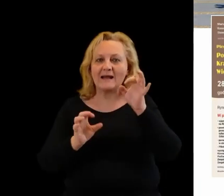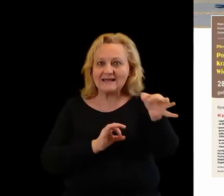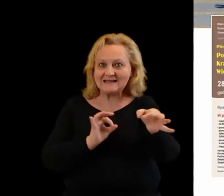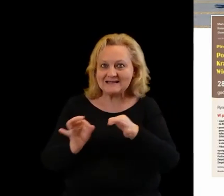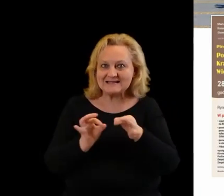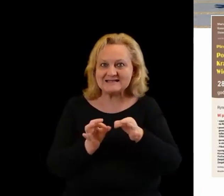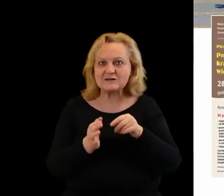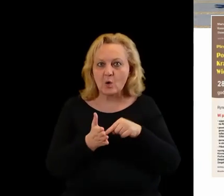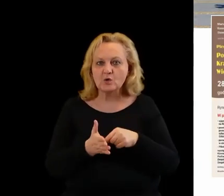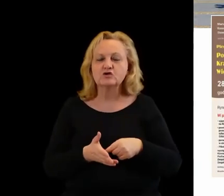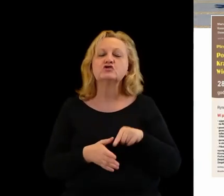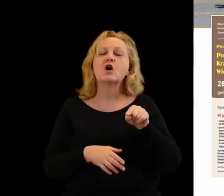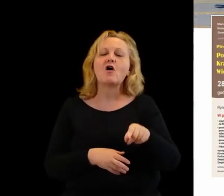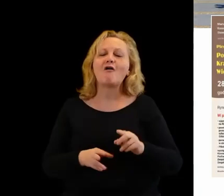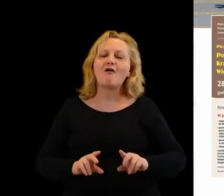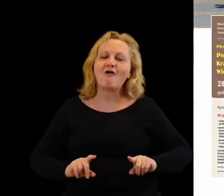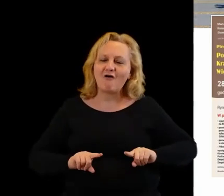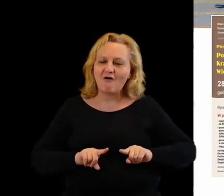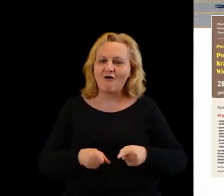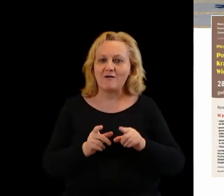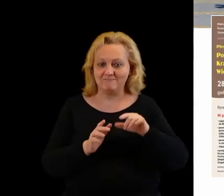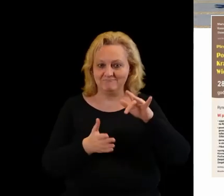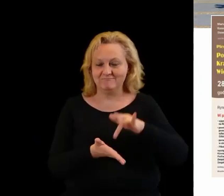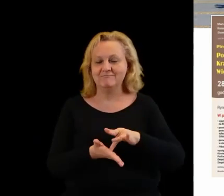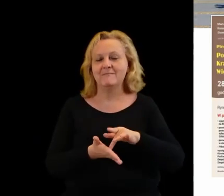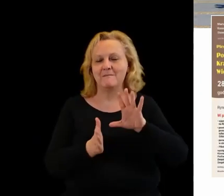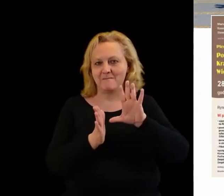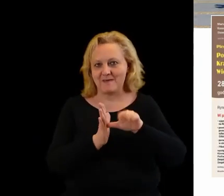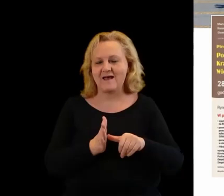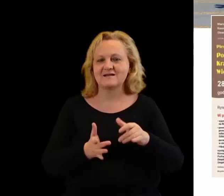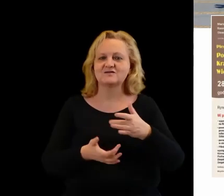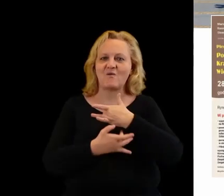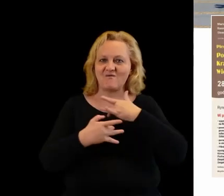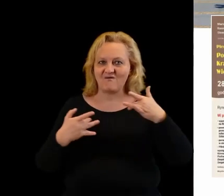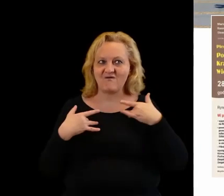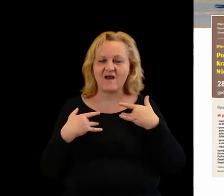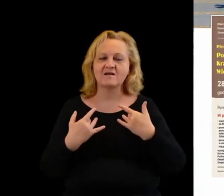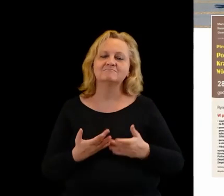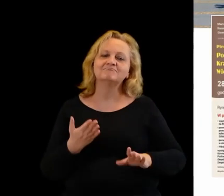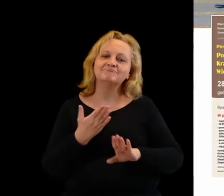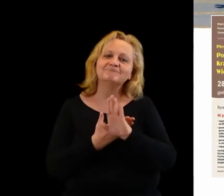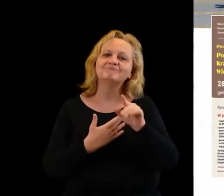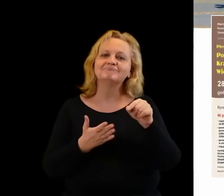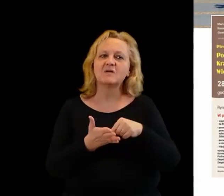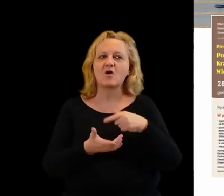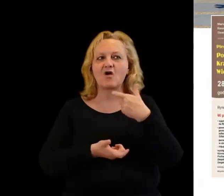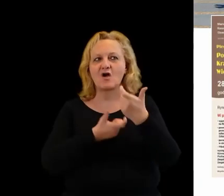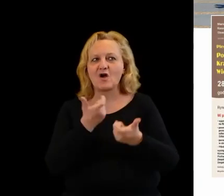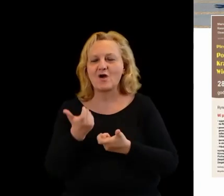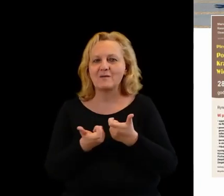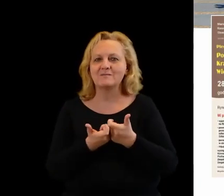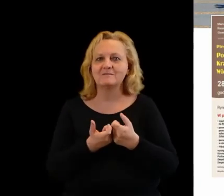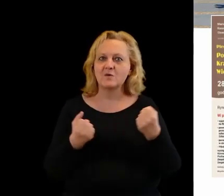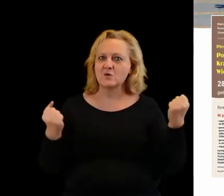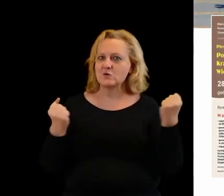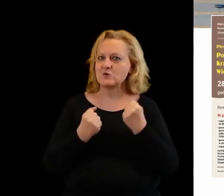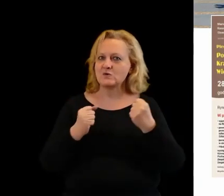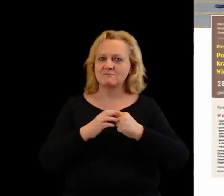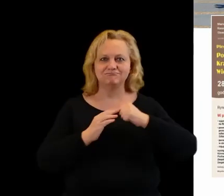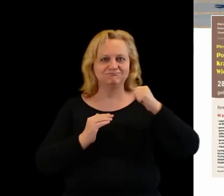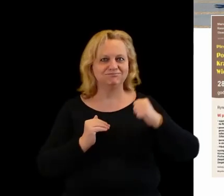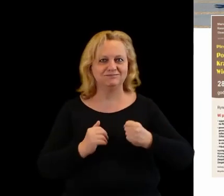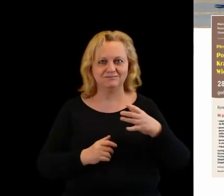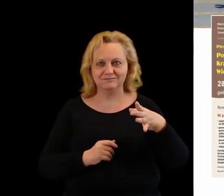Organizowane w naszym mieście, Węgrowie. Widowiska robione z wielkim rozmachem.